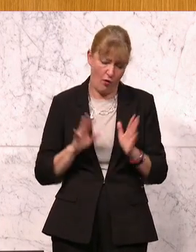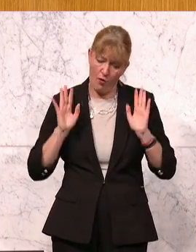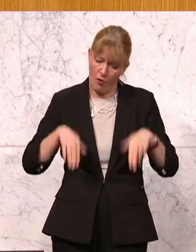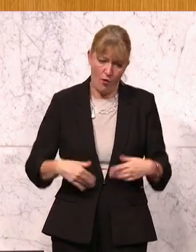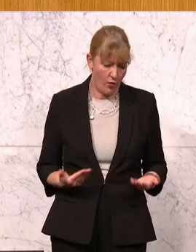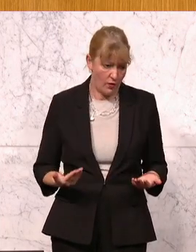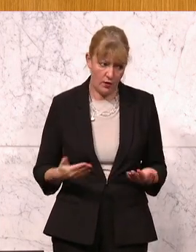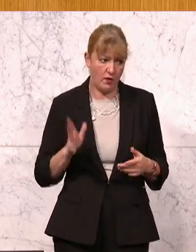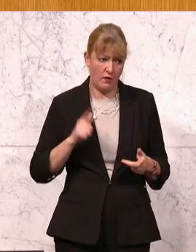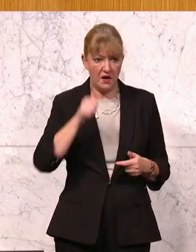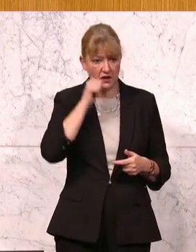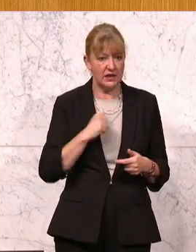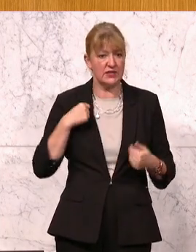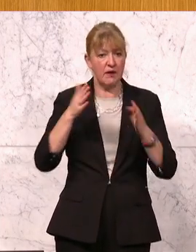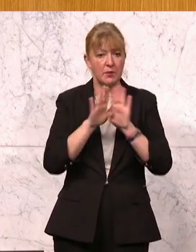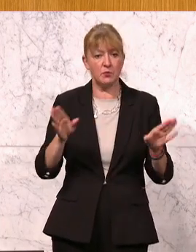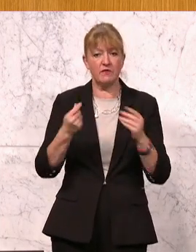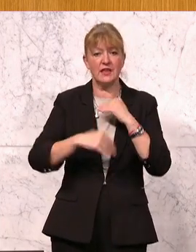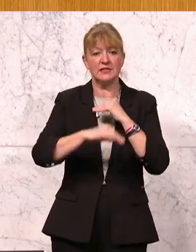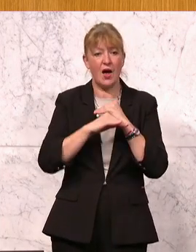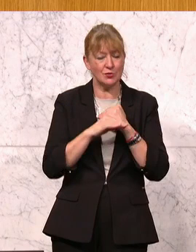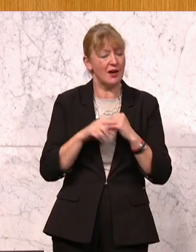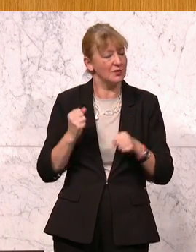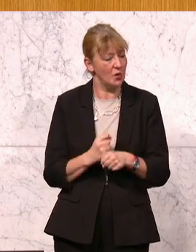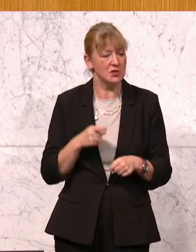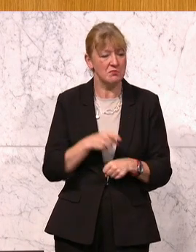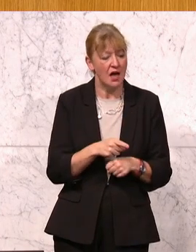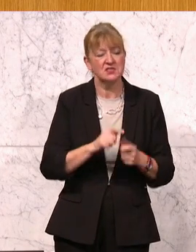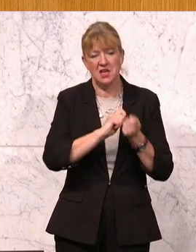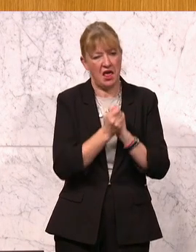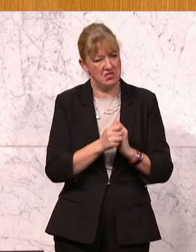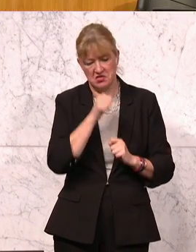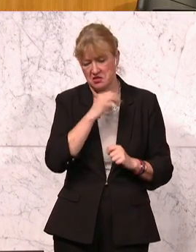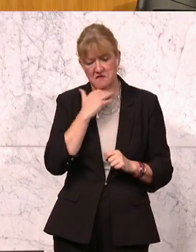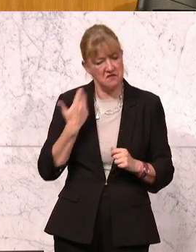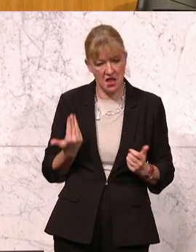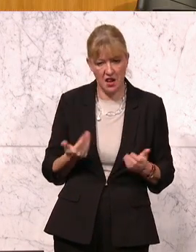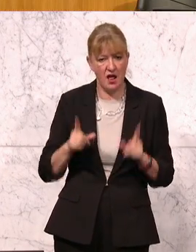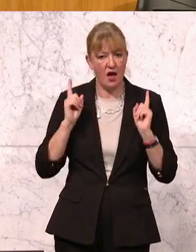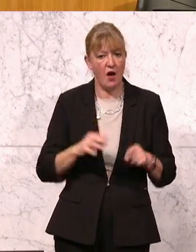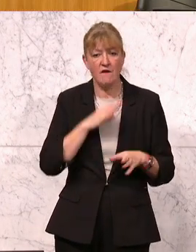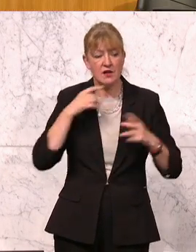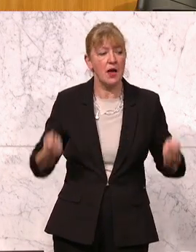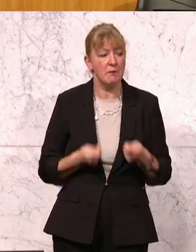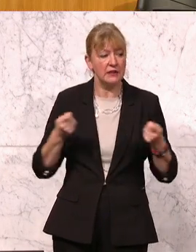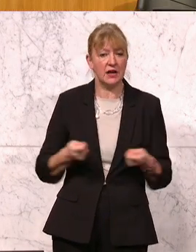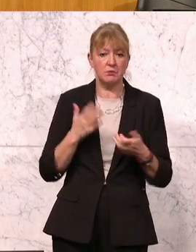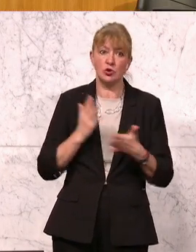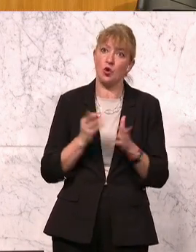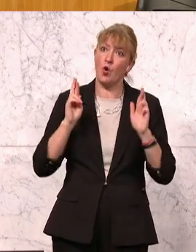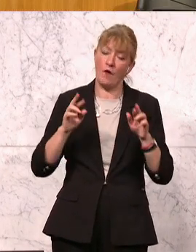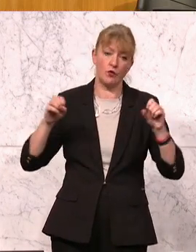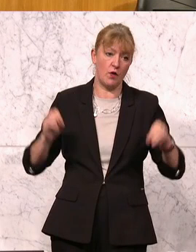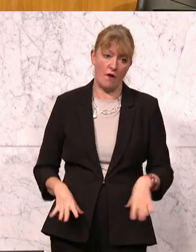der gestern präsentierte Finanzausgleich nichts ändern. Inzwischen haben zahlreiche Betriebe die Hoffnung aufgeben, dass